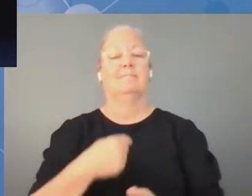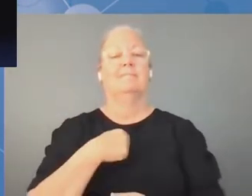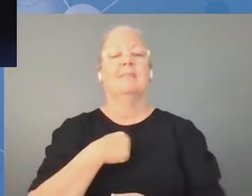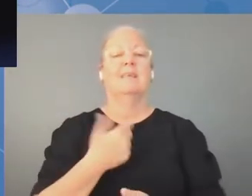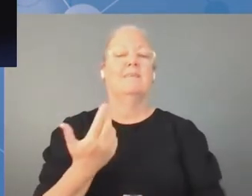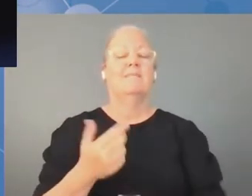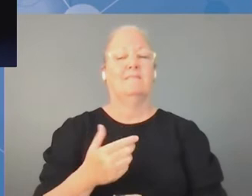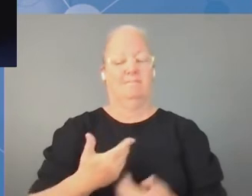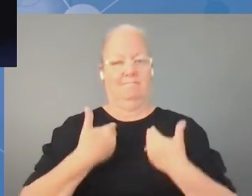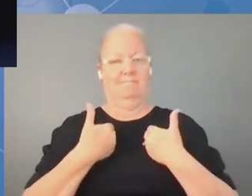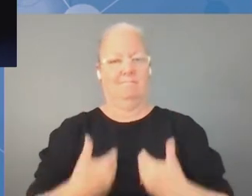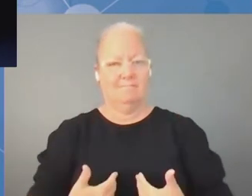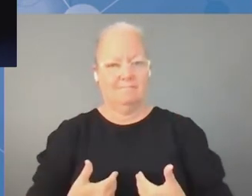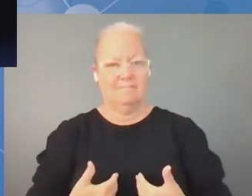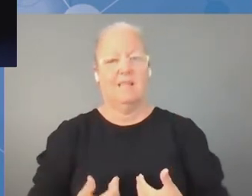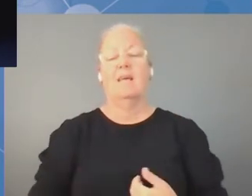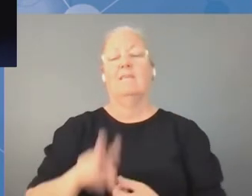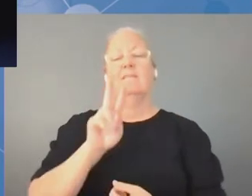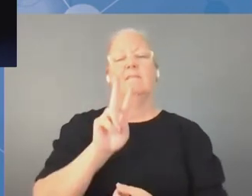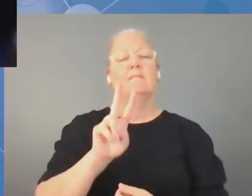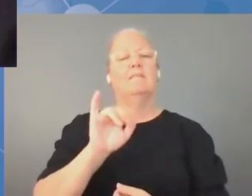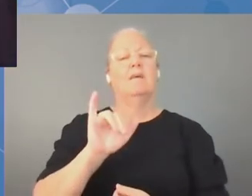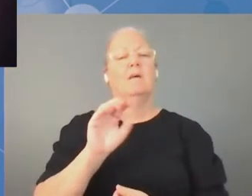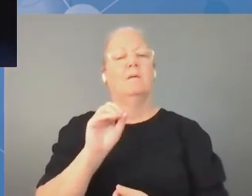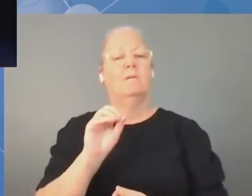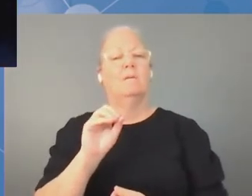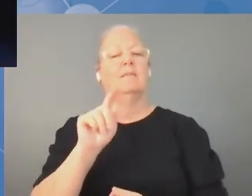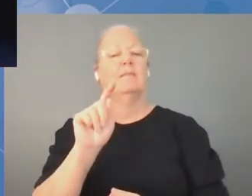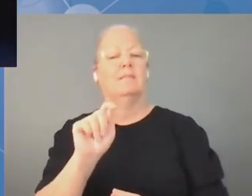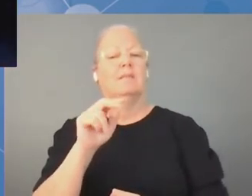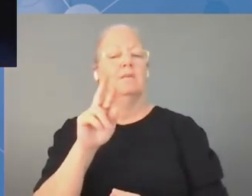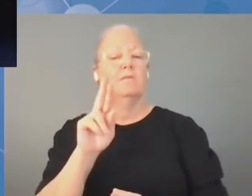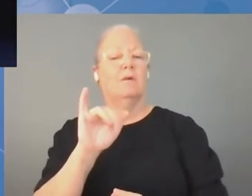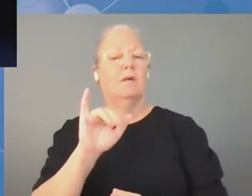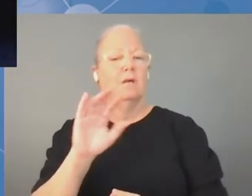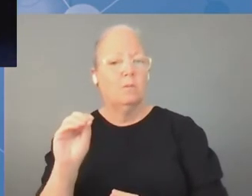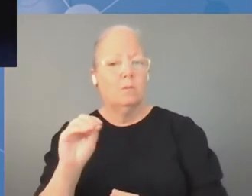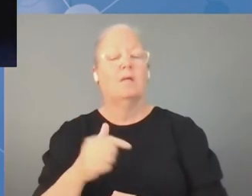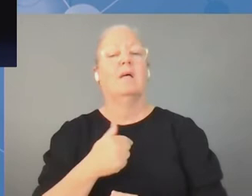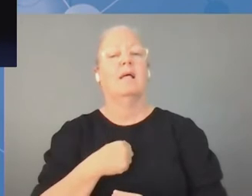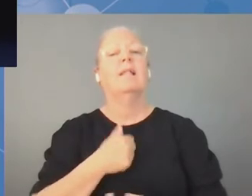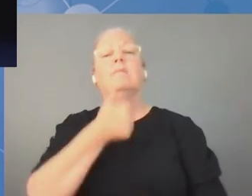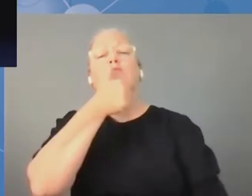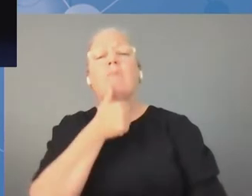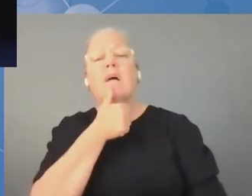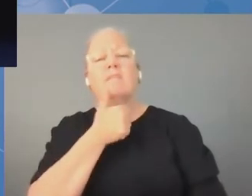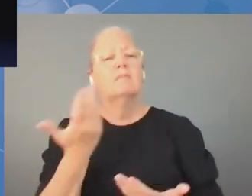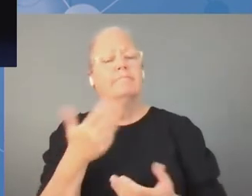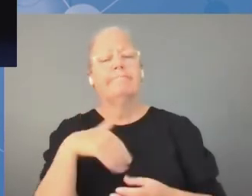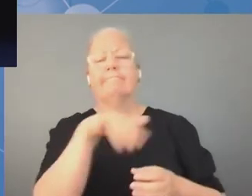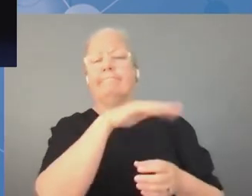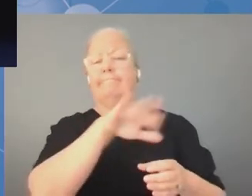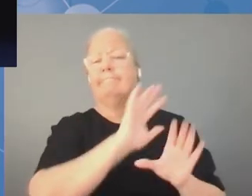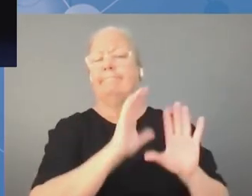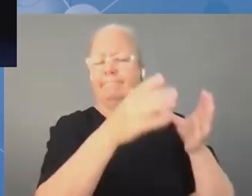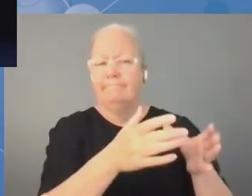Bardzo przepraszam, bo mam tylko taką bardzo praktyczną uwagę dotyczącą struktury forum. Przede wszystkim chcę